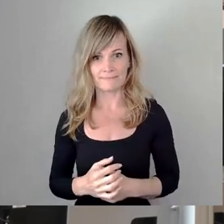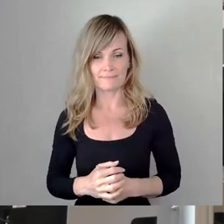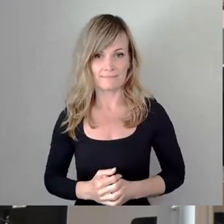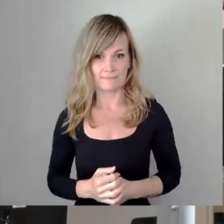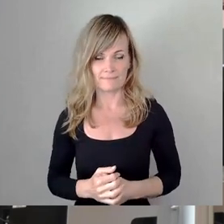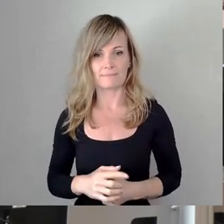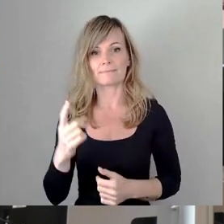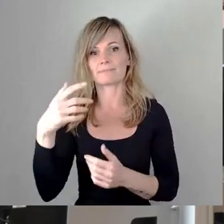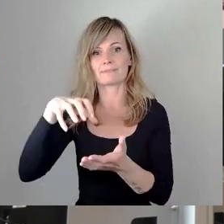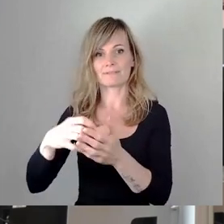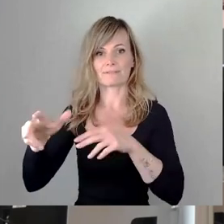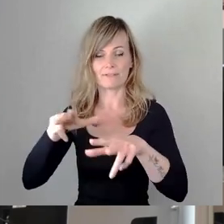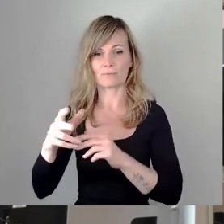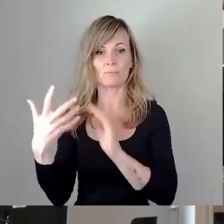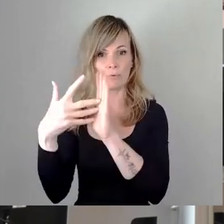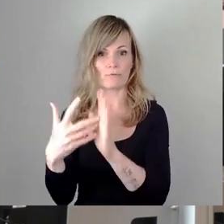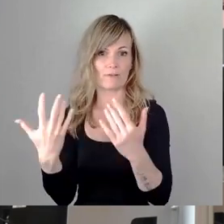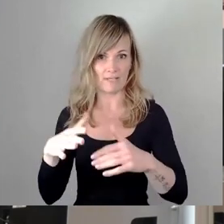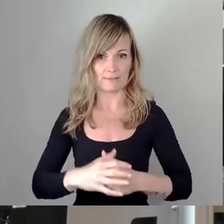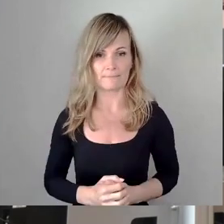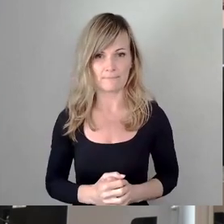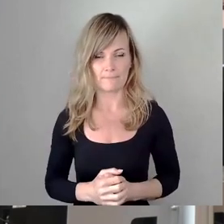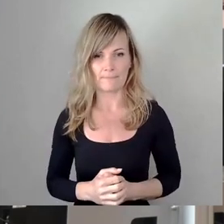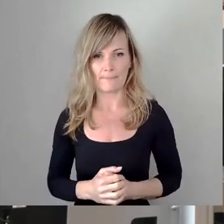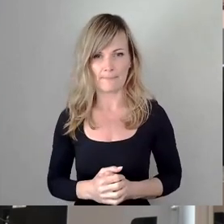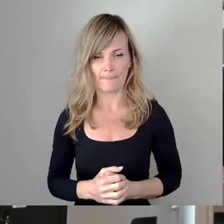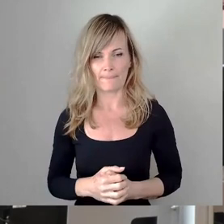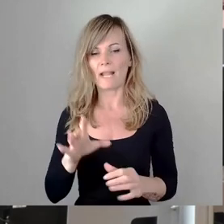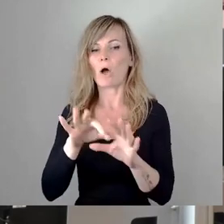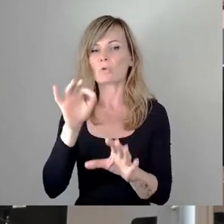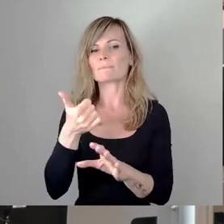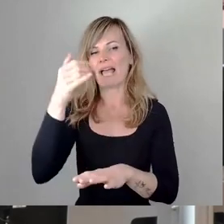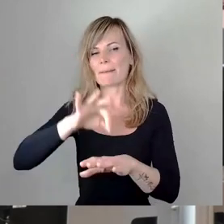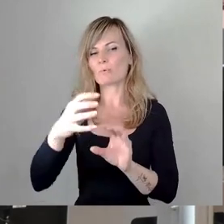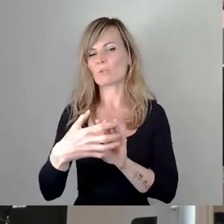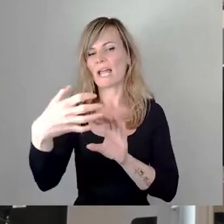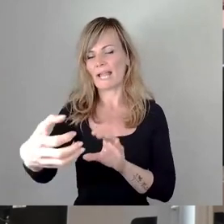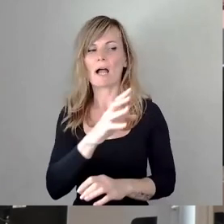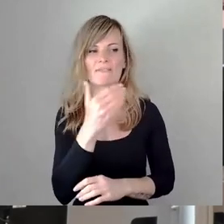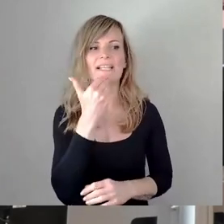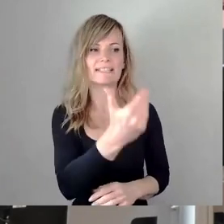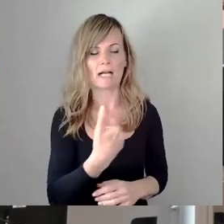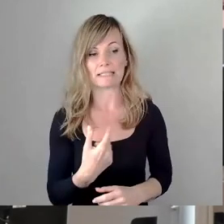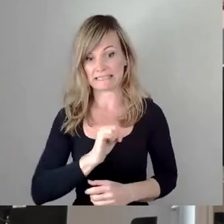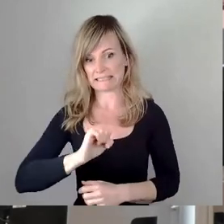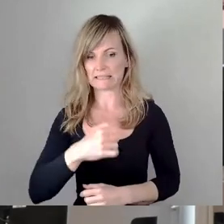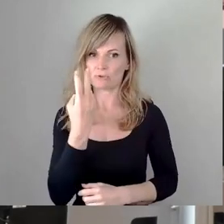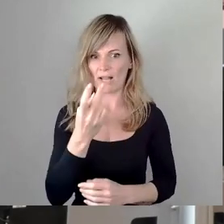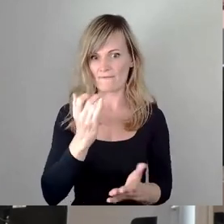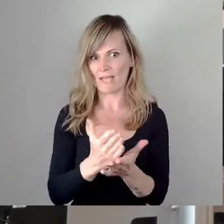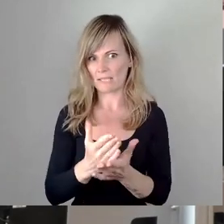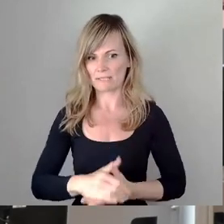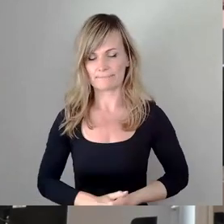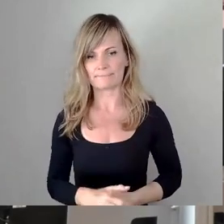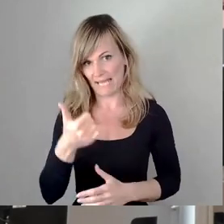geprüft. Haben wir noch was? Ausnahmsweise noch mal eine Minute mehr. Vielen Dank. Ich bemühe mich, fertig zu werden in der Minute.